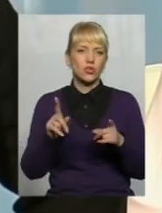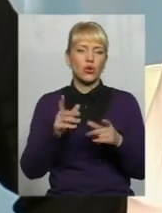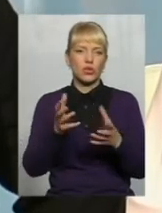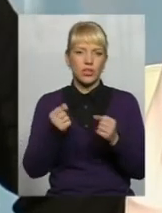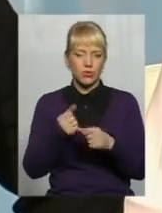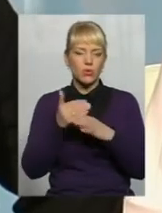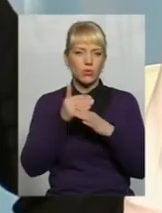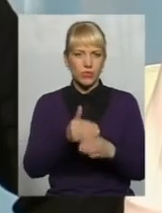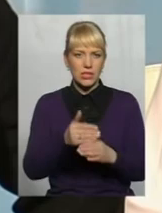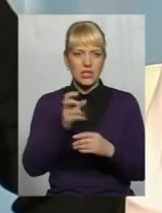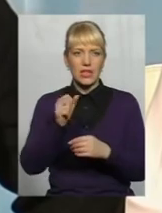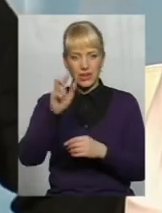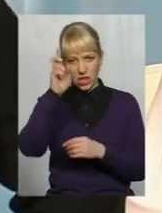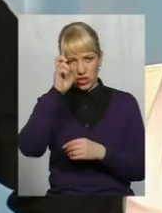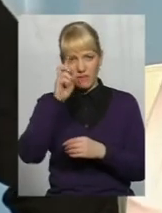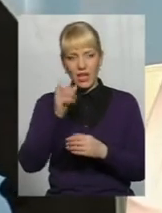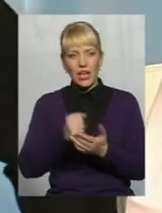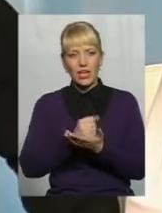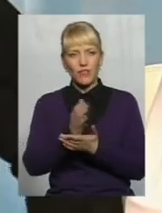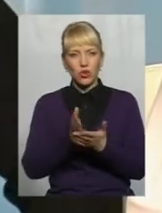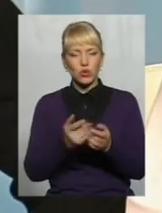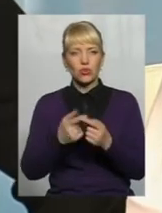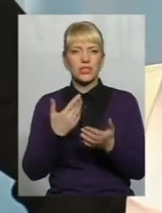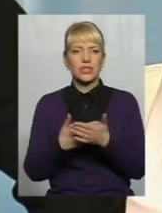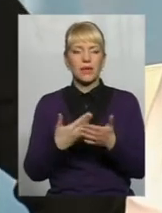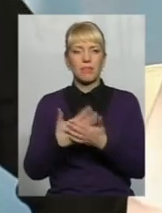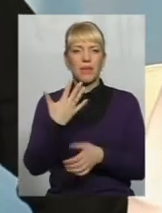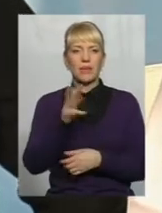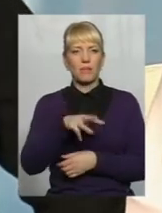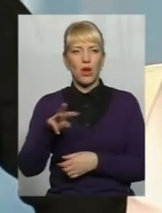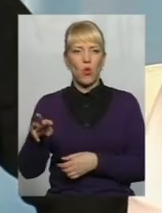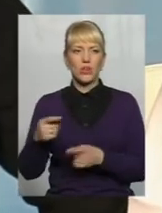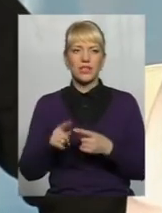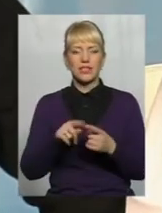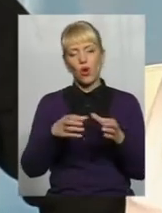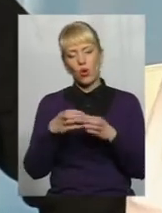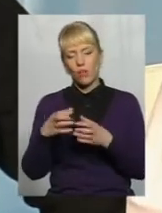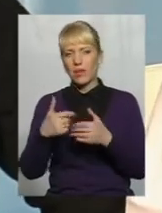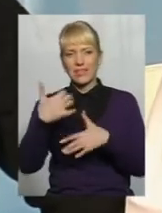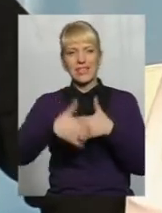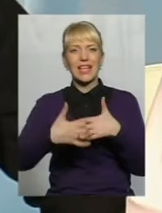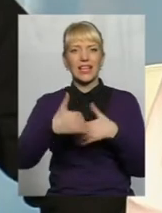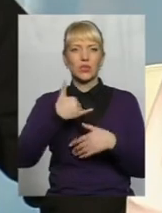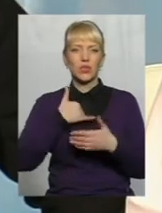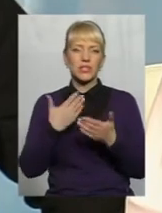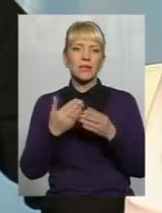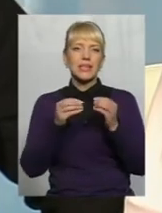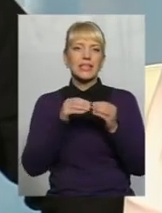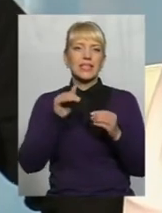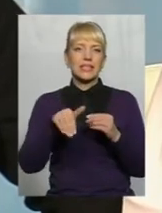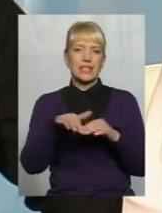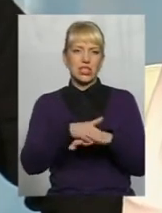інфраструктури В середньому це десь по 5 мільйонів наші громади, вони не маленькі і невеликі, такі середні, десь 10 тисяч населення